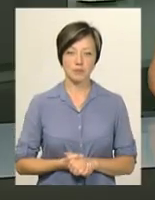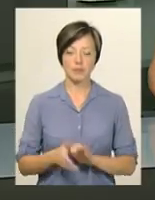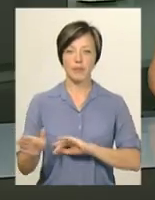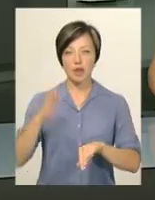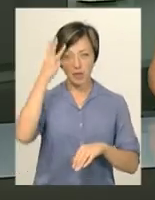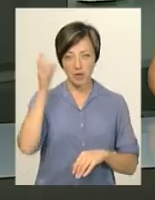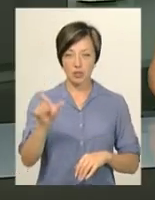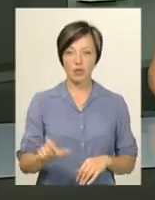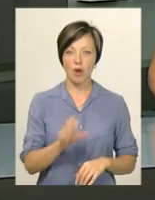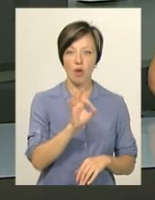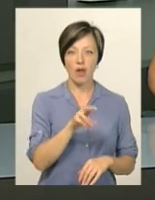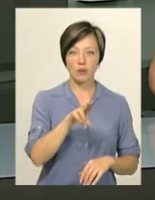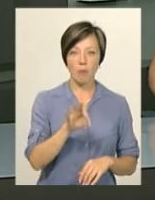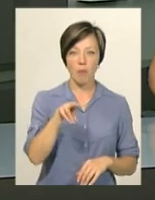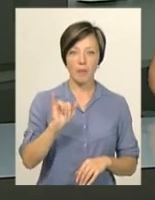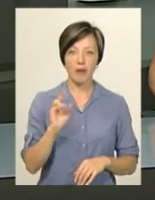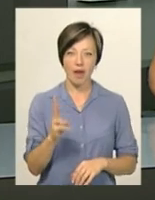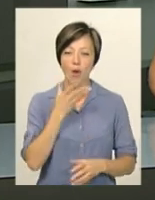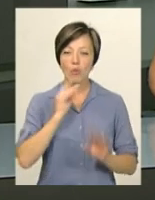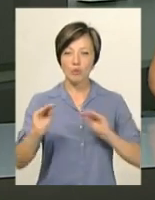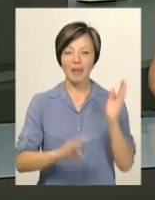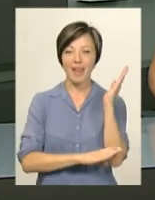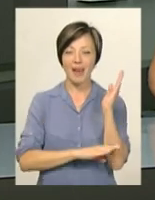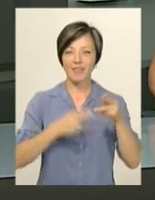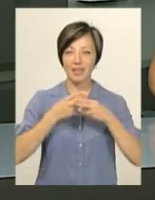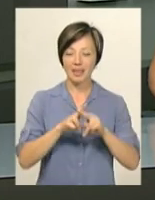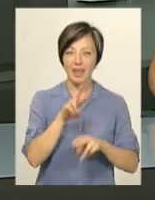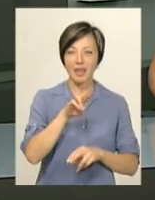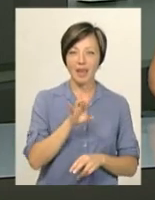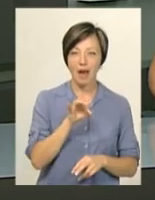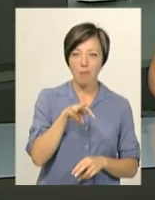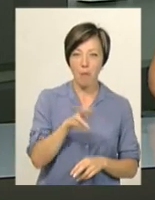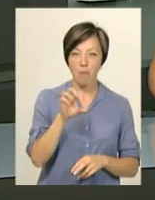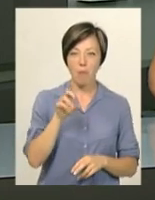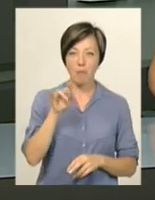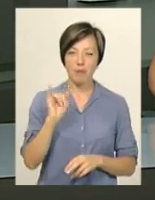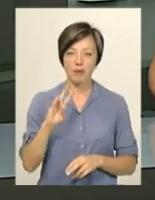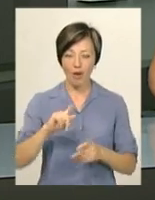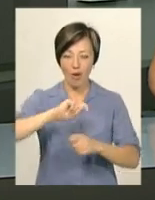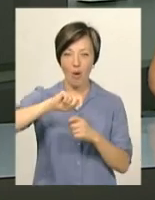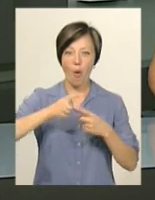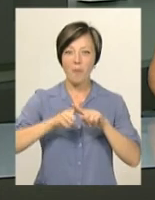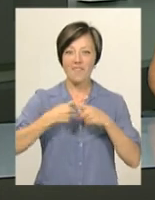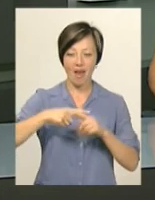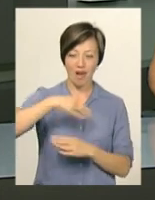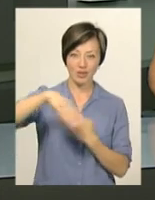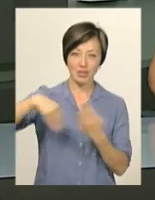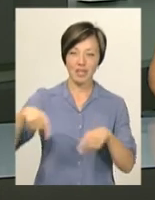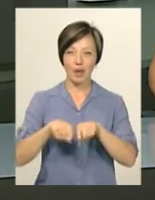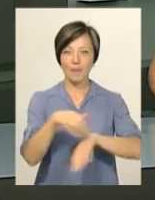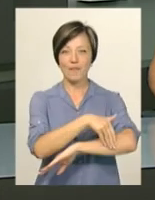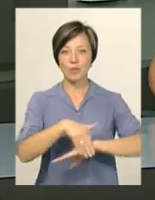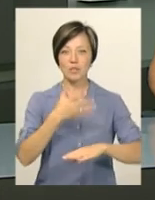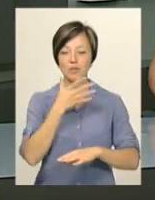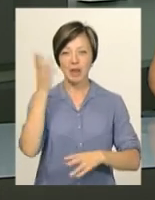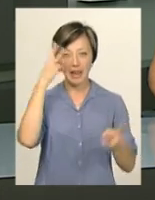Хмельничанка Олена Попек оздоблює дерева у техніці ярнбомбінг, тобто їх обв'язує. Таким вуличним дизайном